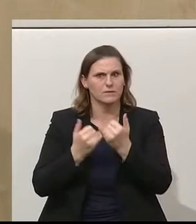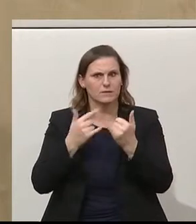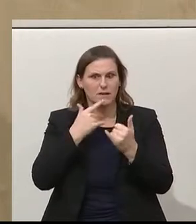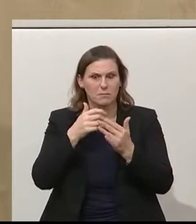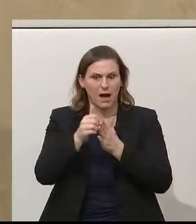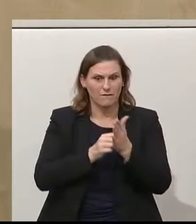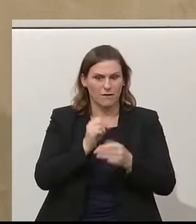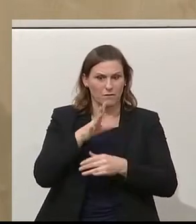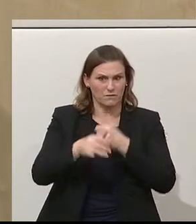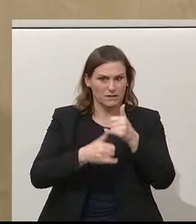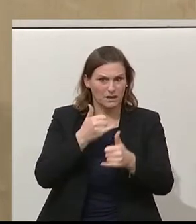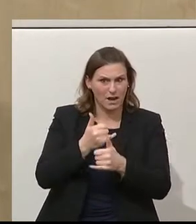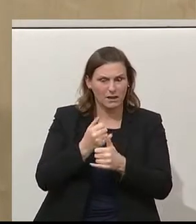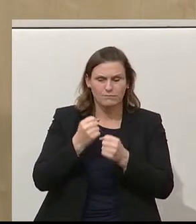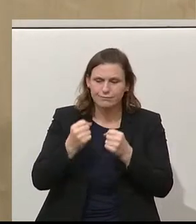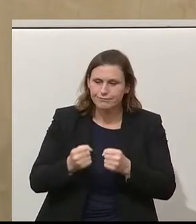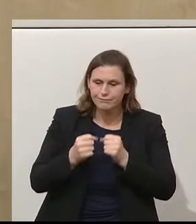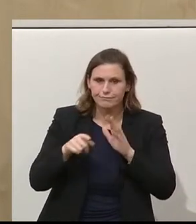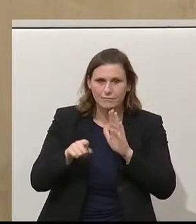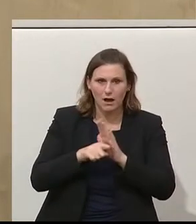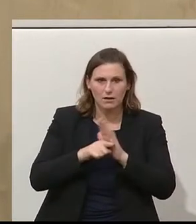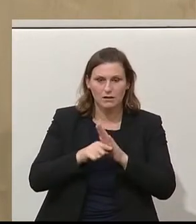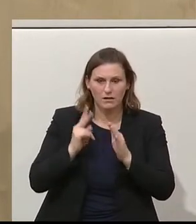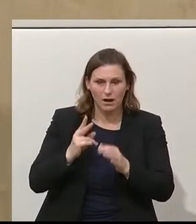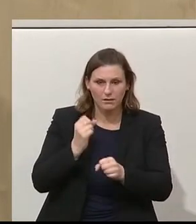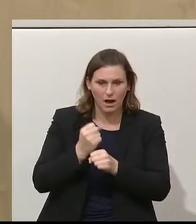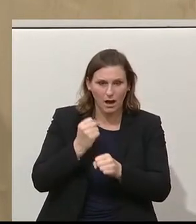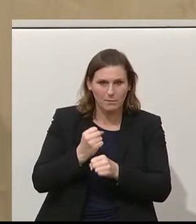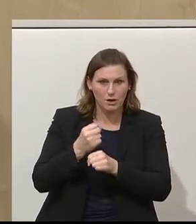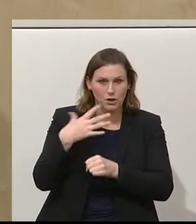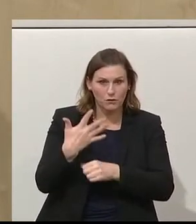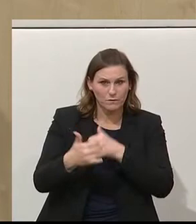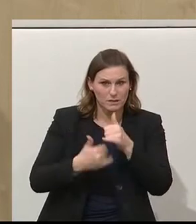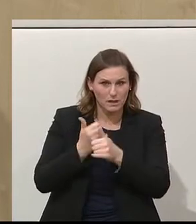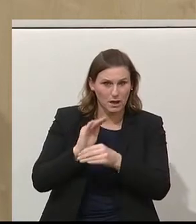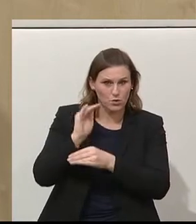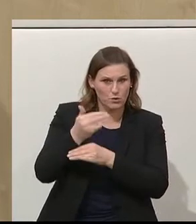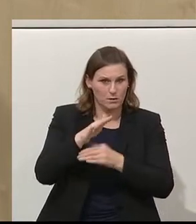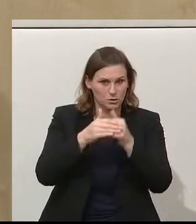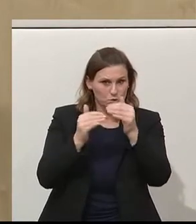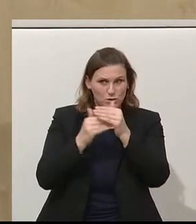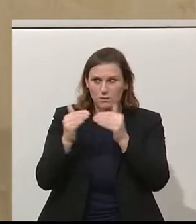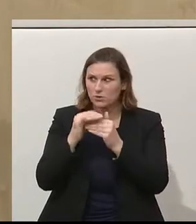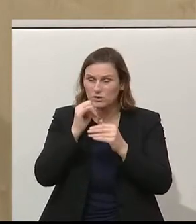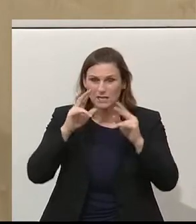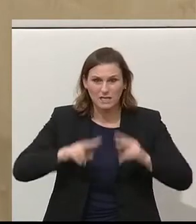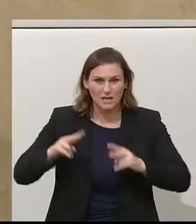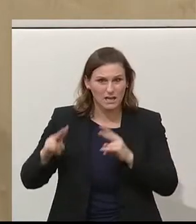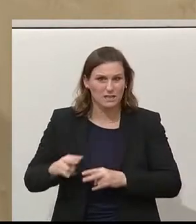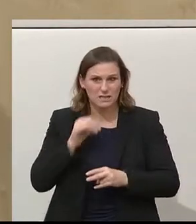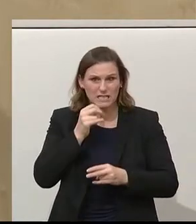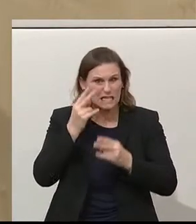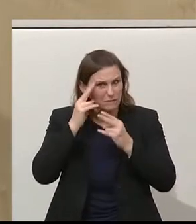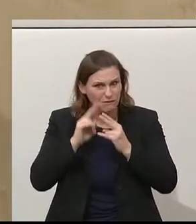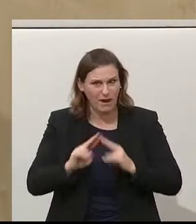massivst benachteiligt. Der kann dann arbeiten 50 Jahre und länger nach Ihrem System. Das ist doch nicht gerecht, das ist nicht fair